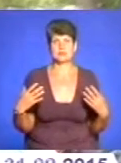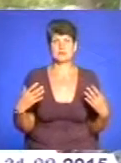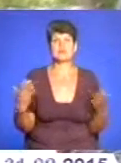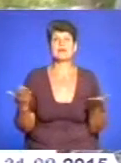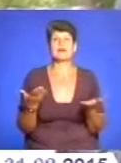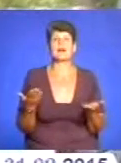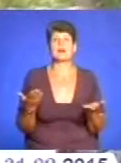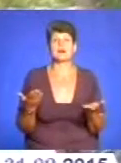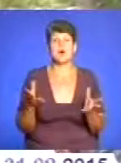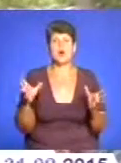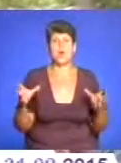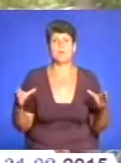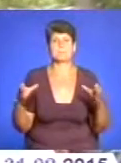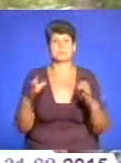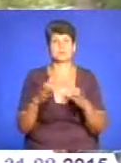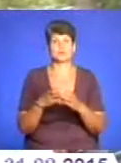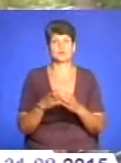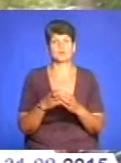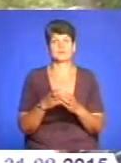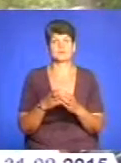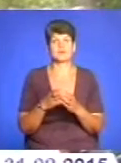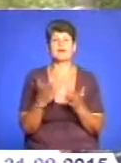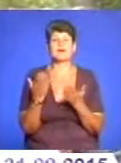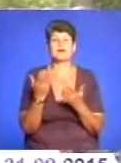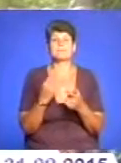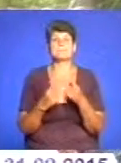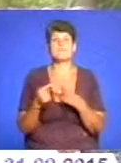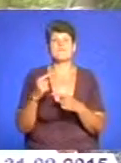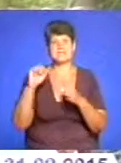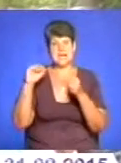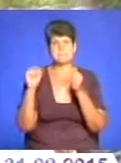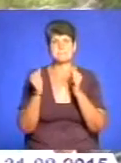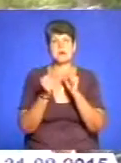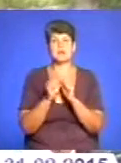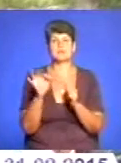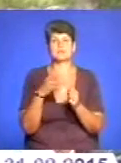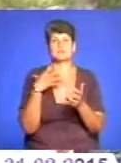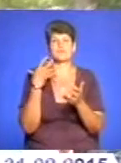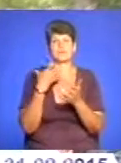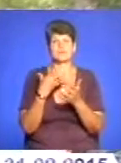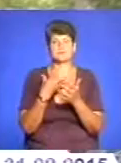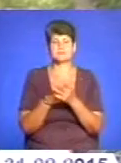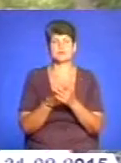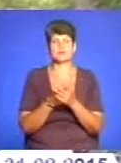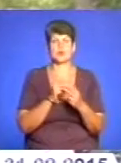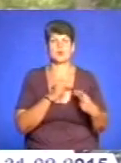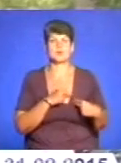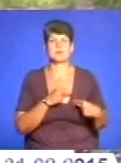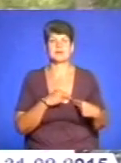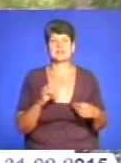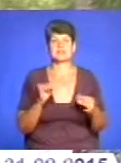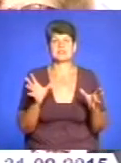яка об'єднує і яка повертає пам'ять про спільну працю і спільну